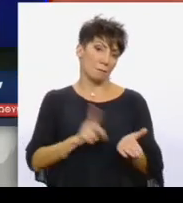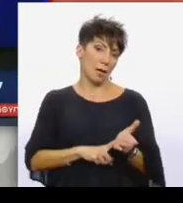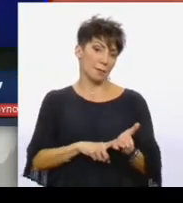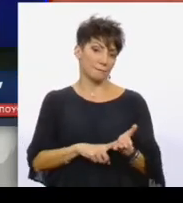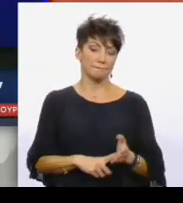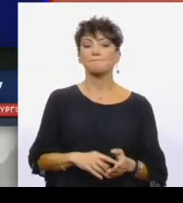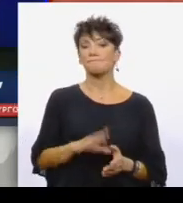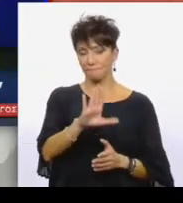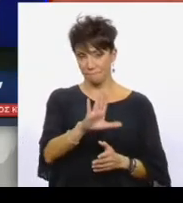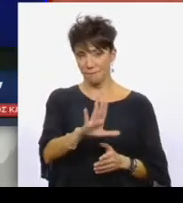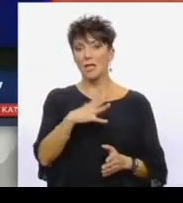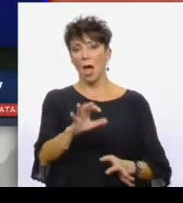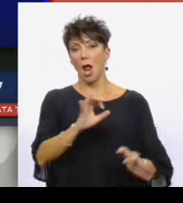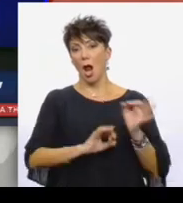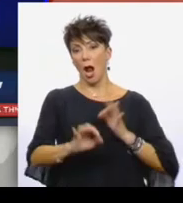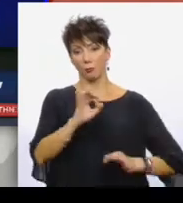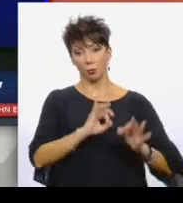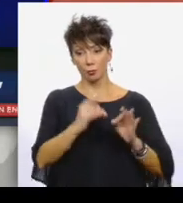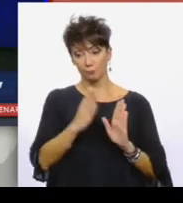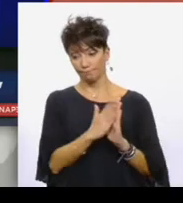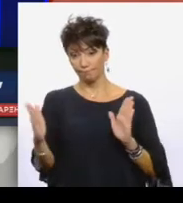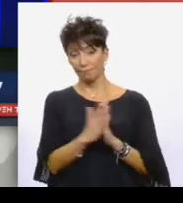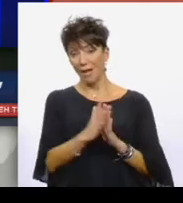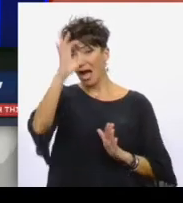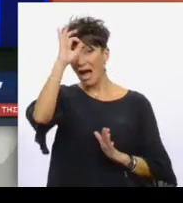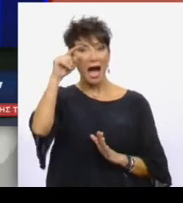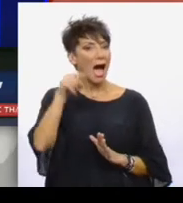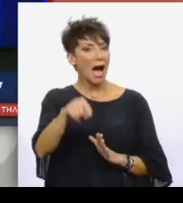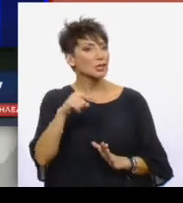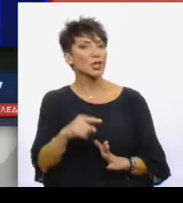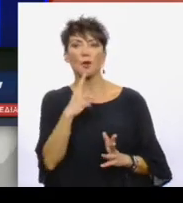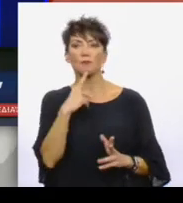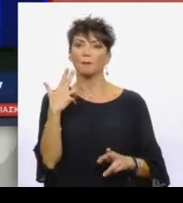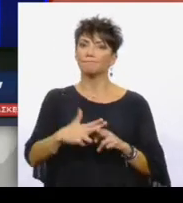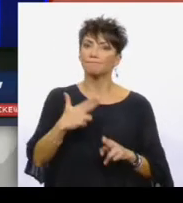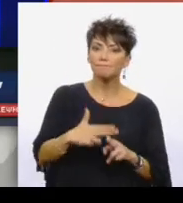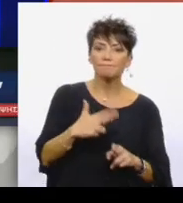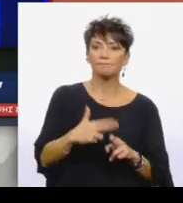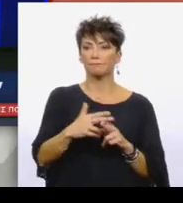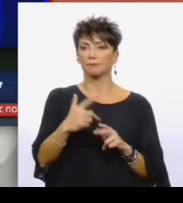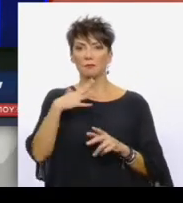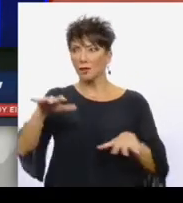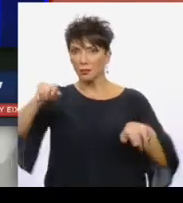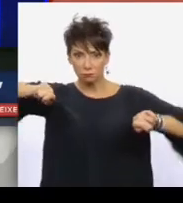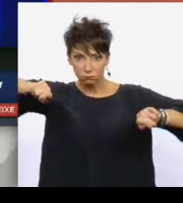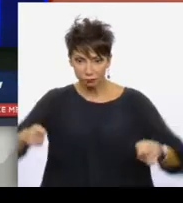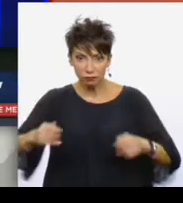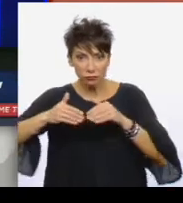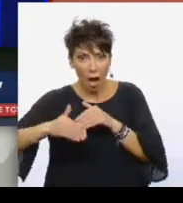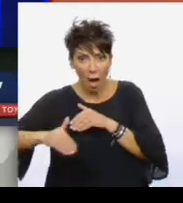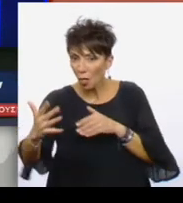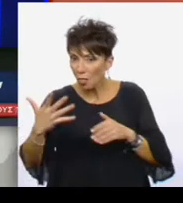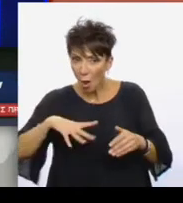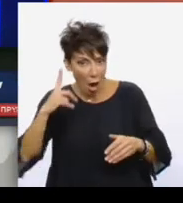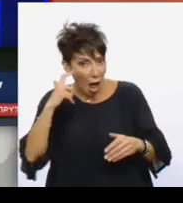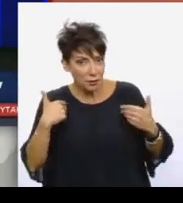ότι είναι μια περίοδος που η αστυνομία πρέπει να έχει την εμπιστοσύνη και να είναι πολύ κοντά στον πολίτη. Έρχεται και όλο αυτό που λέγεται καραντίνα και lockdown από εδώ και πέρα. Θα